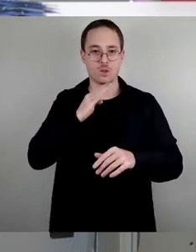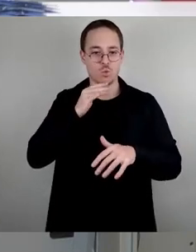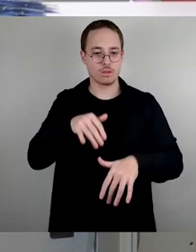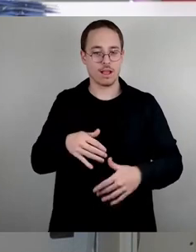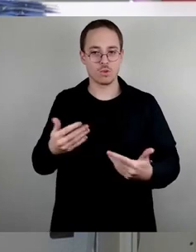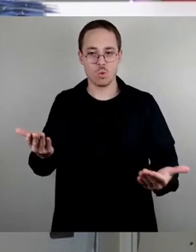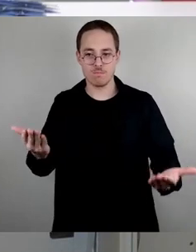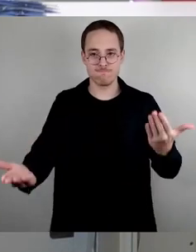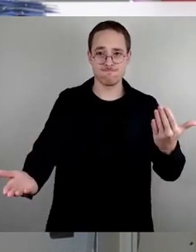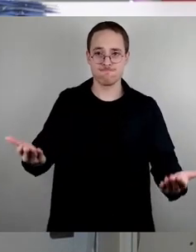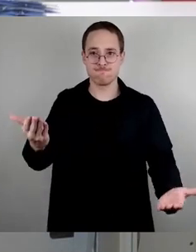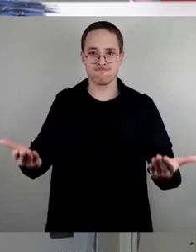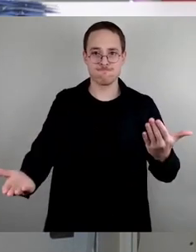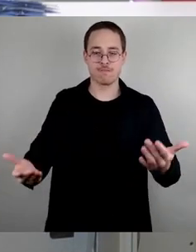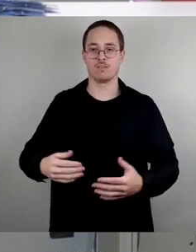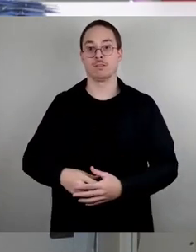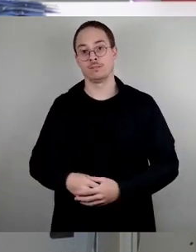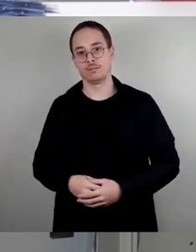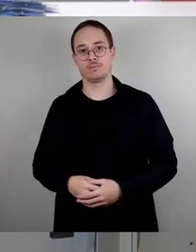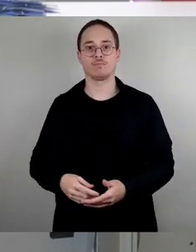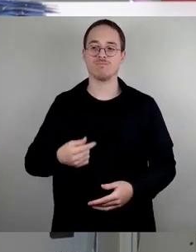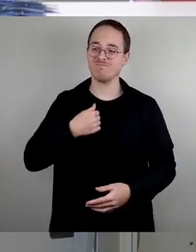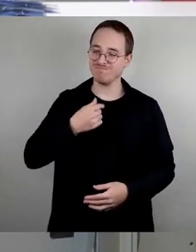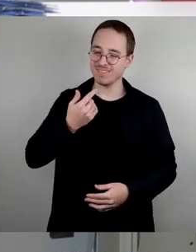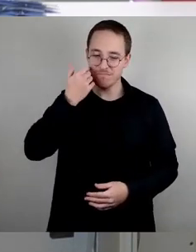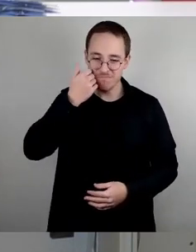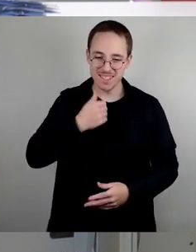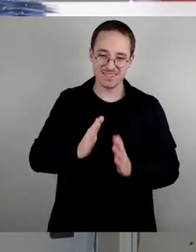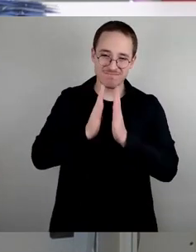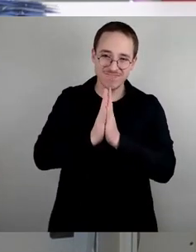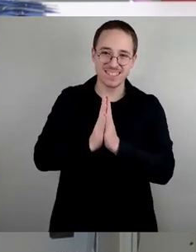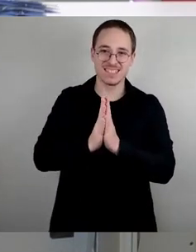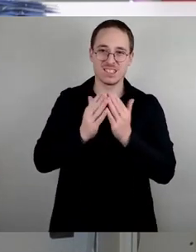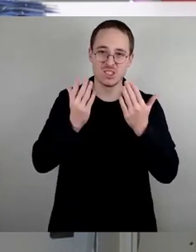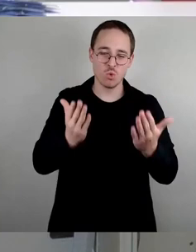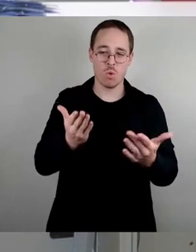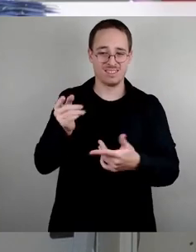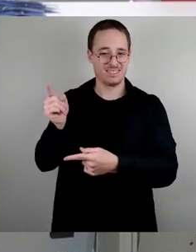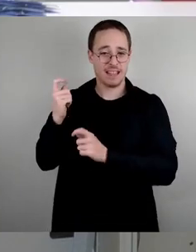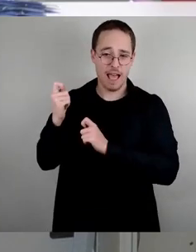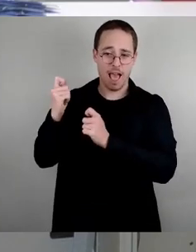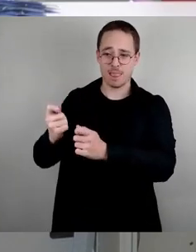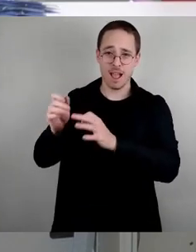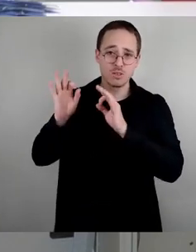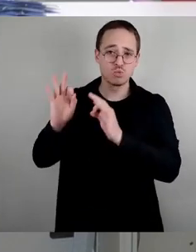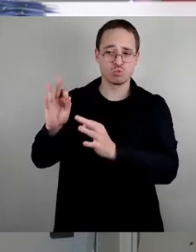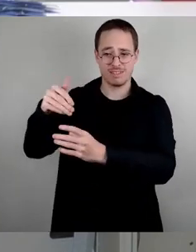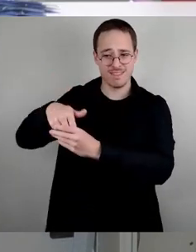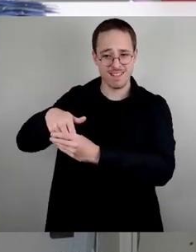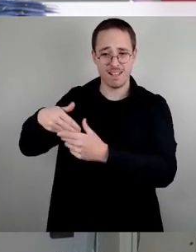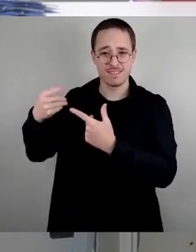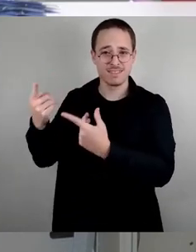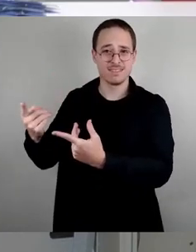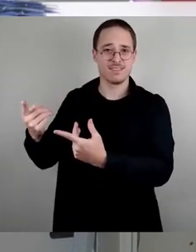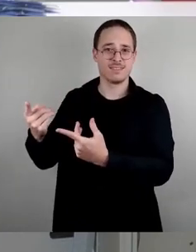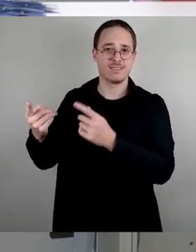dafür plädieren, diesem Antrag zuzustimmen, weil er eigentlich den Kern, der